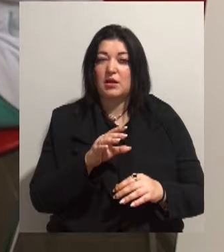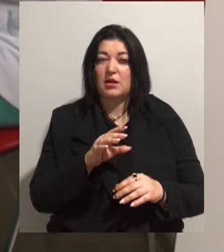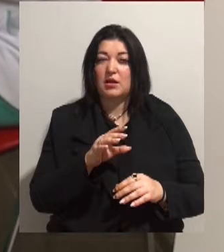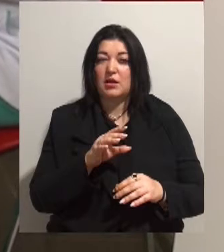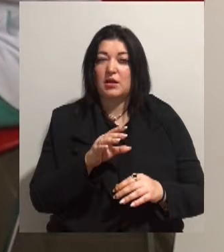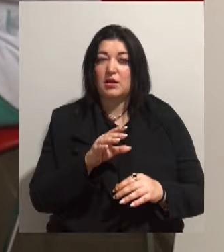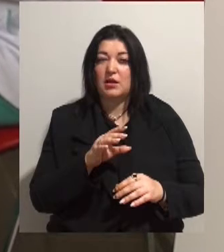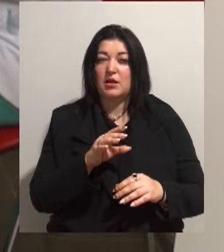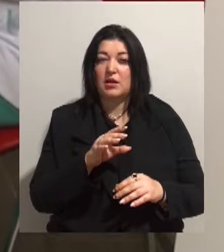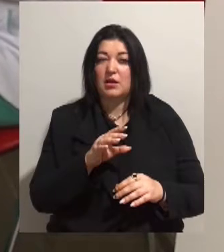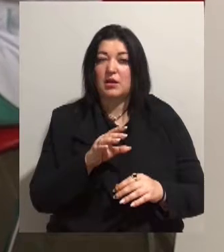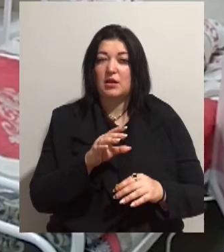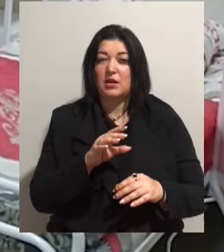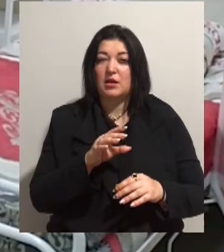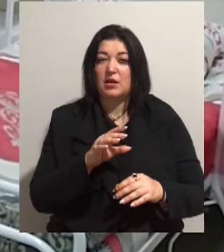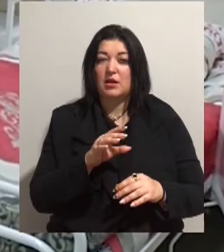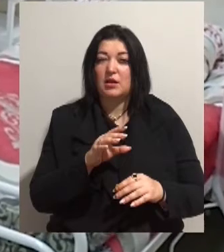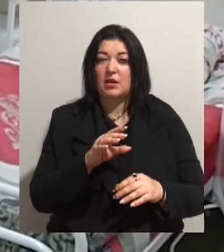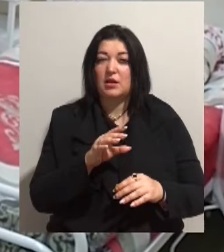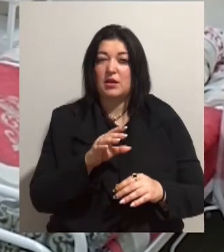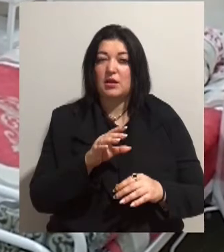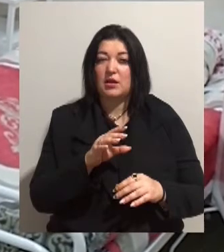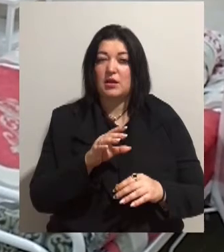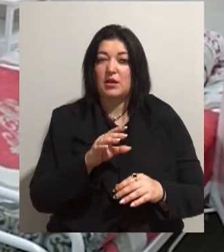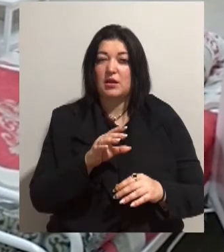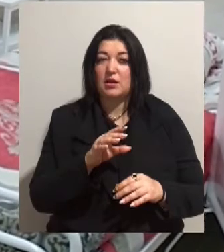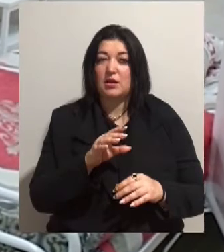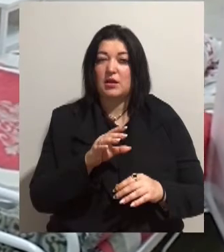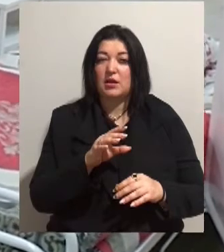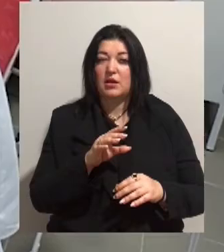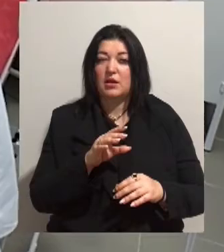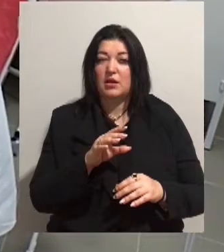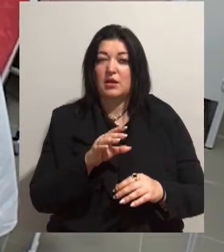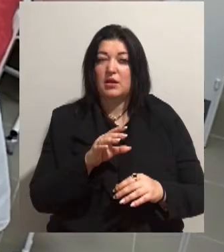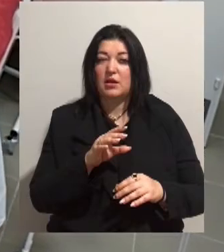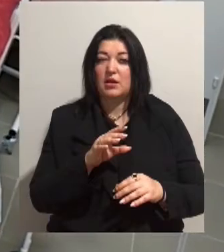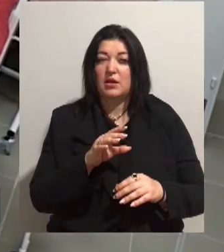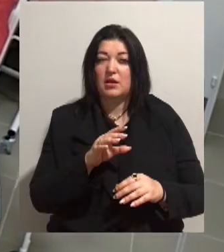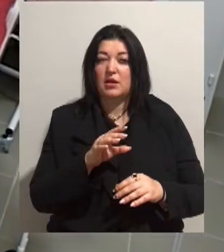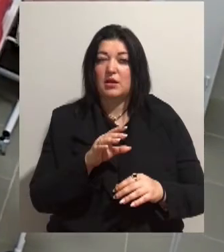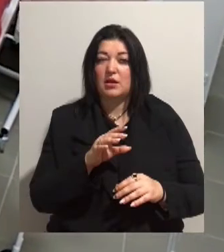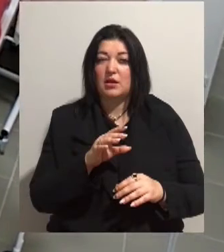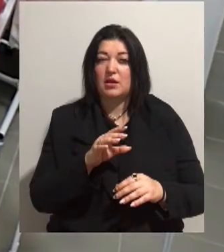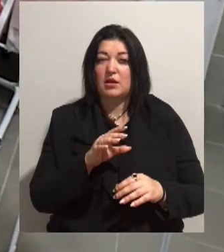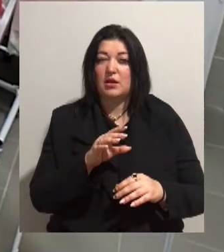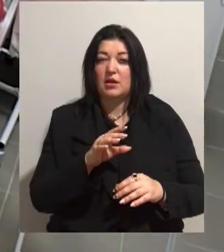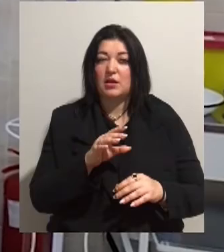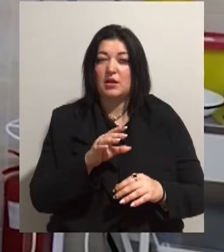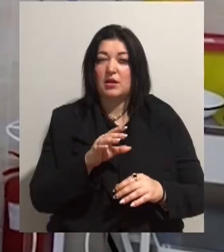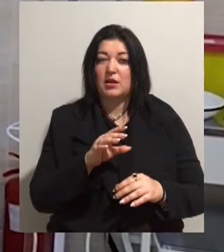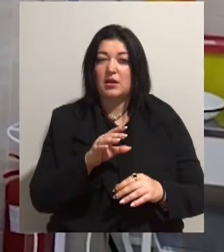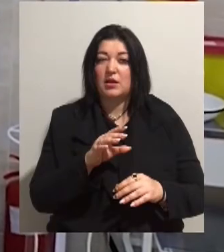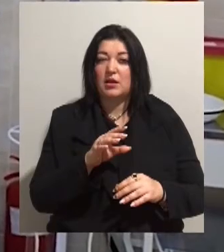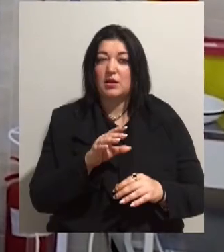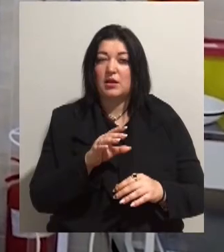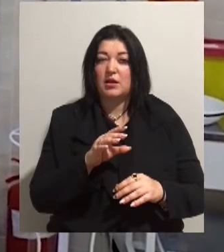Згідно матеріально-технічного оснащення, центр первинної медико-санітарної допомоги номер 28 нині укомплектований у повному